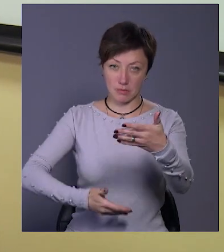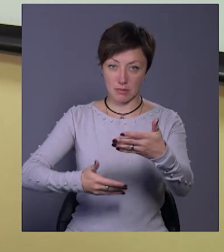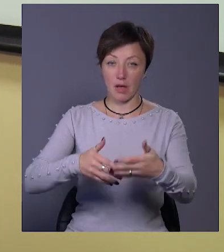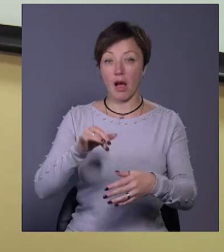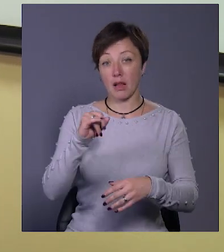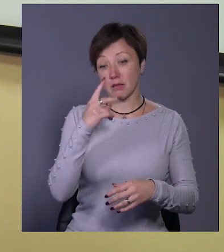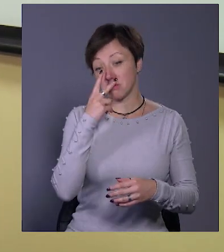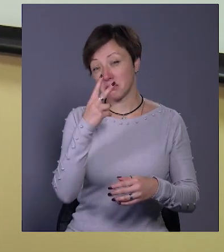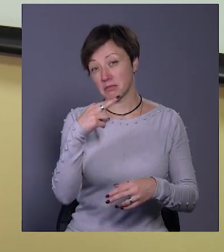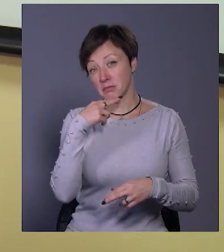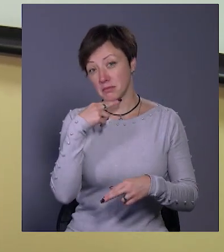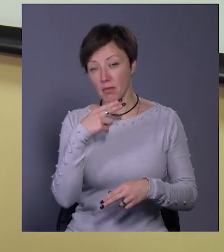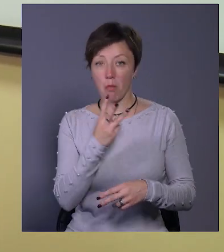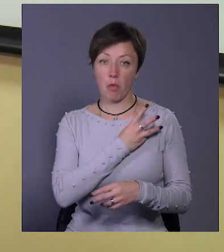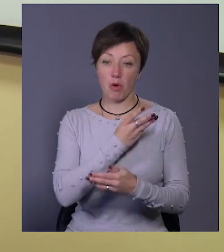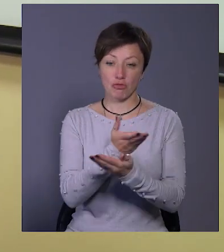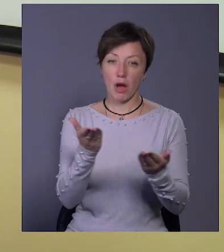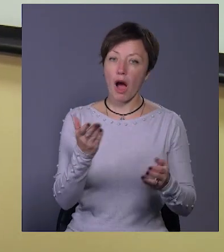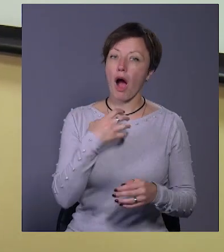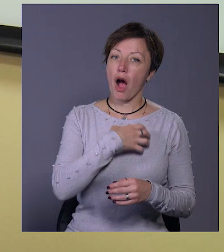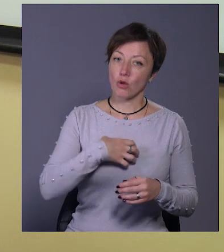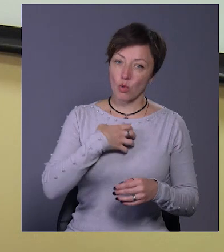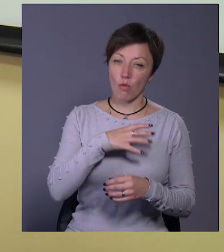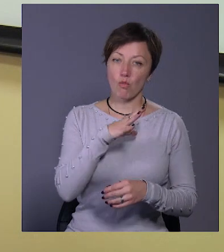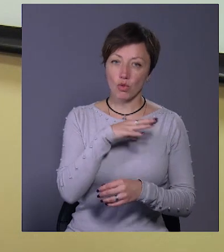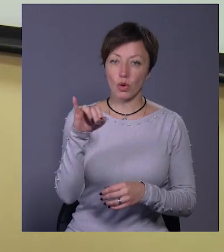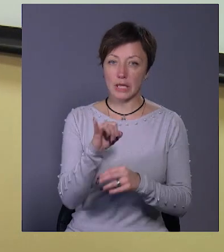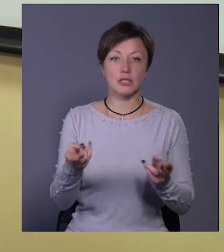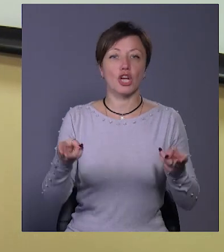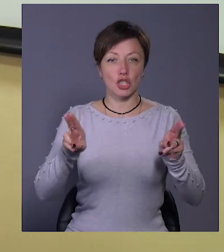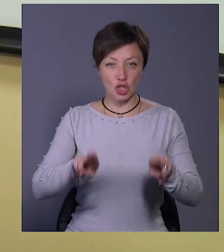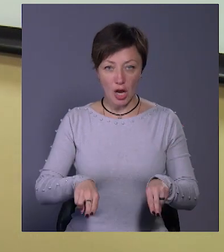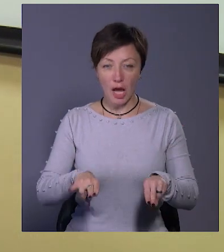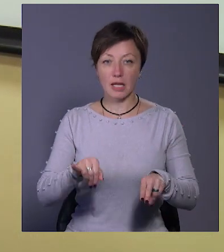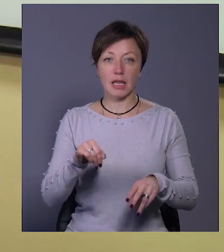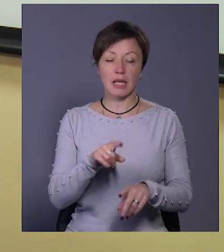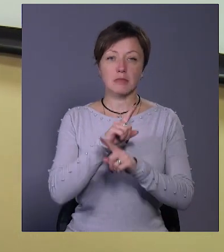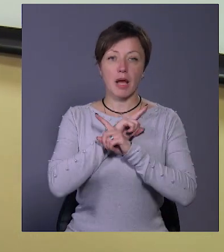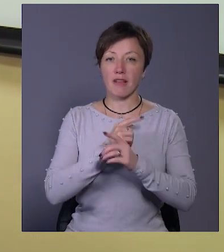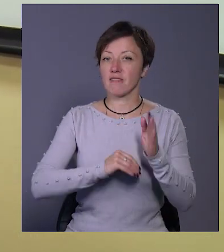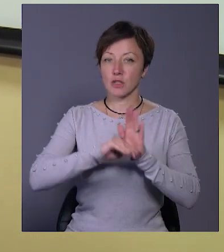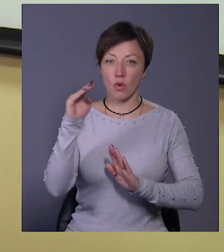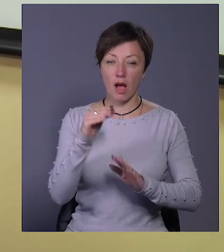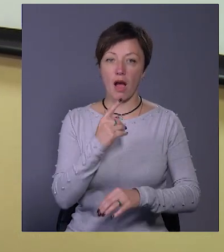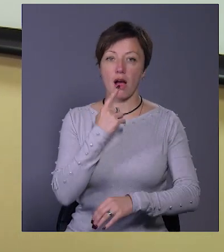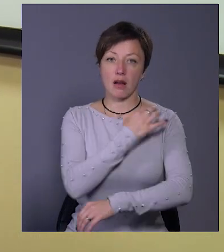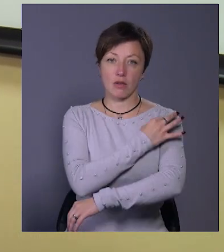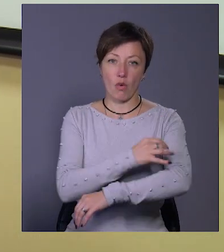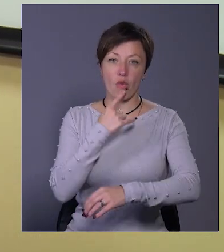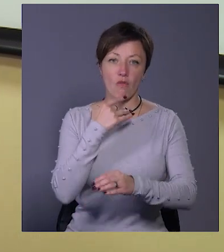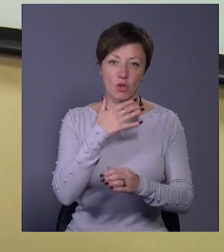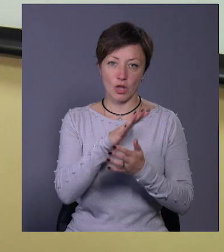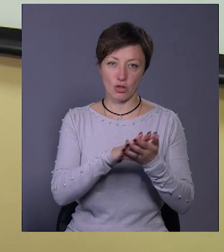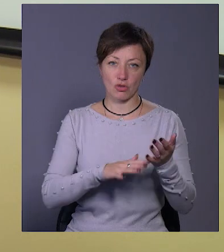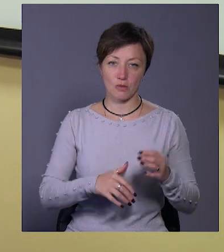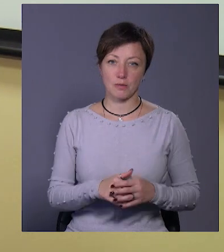але прислуховуємося до побажання. Ну, актуальним було і залишається, і летальність саме висока від артеріальних кровотеч.